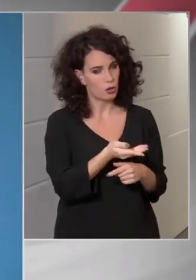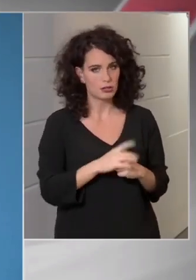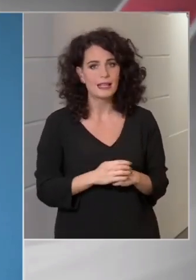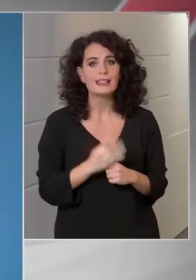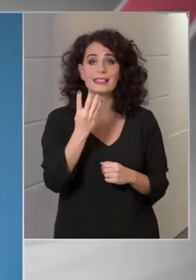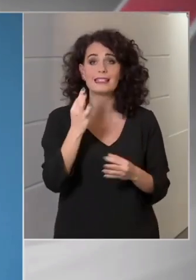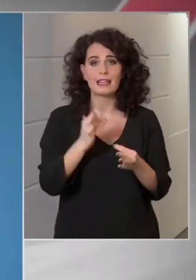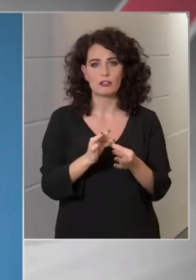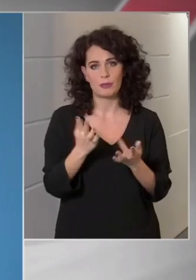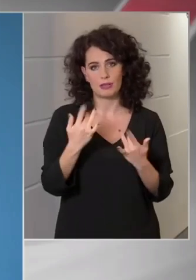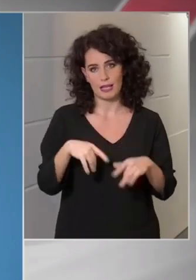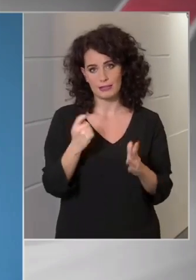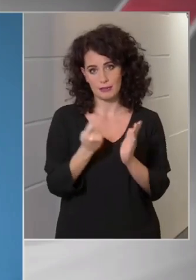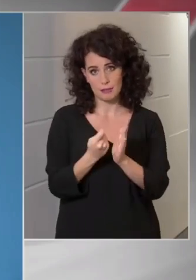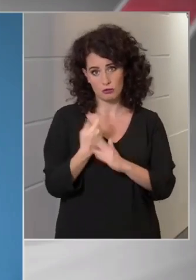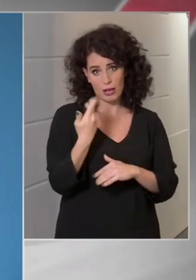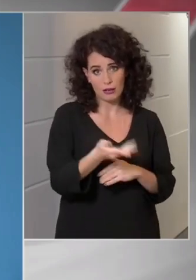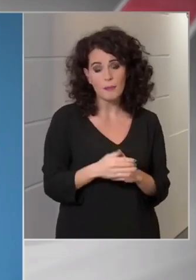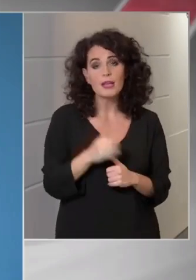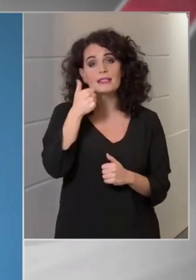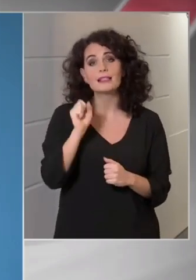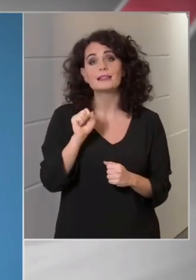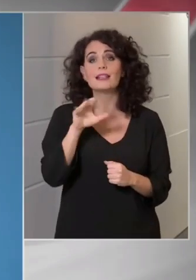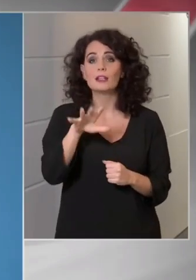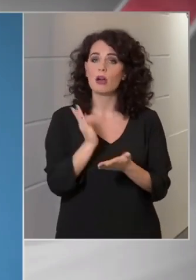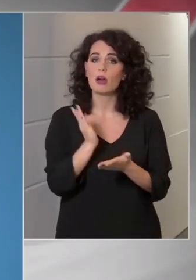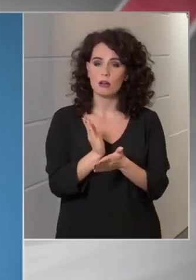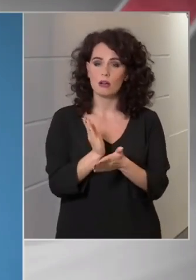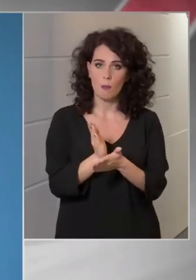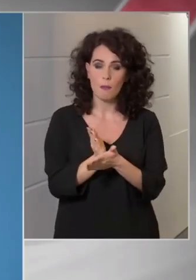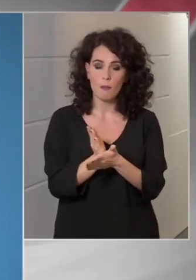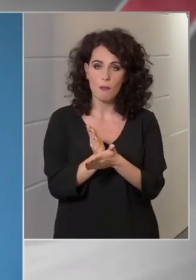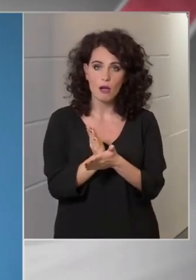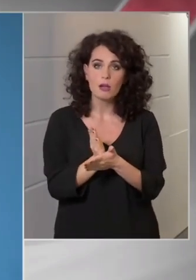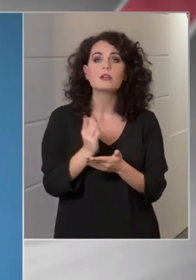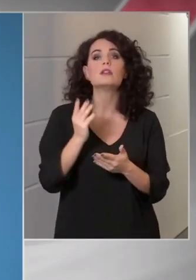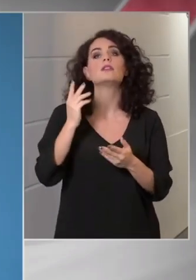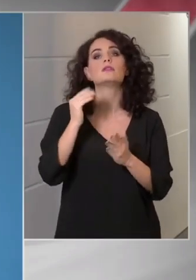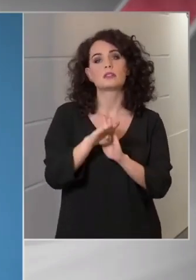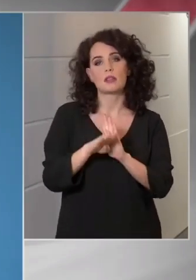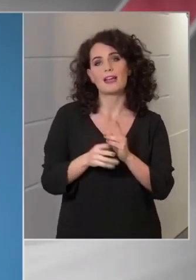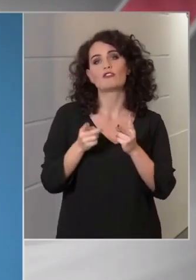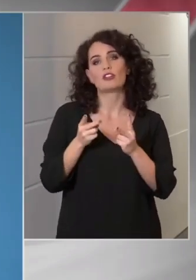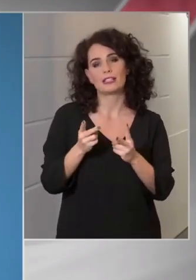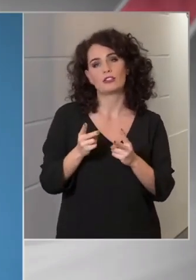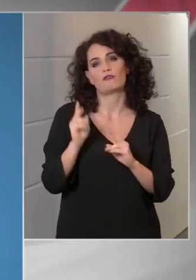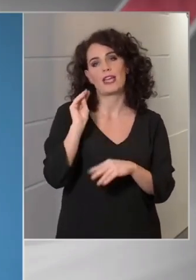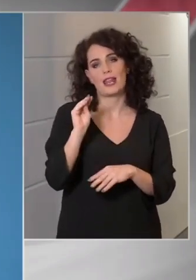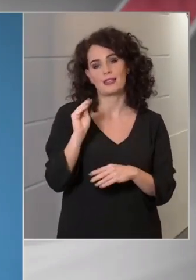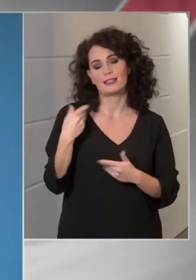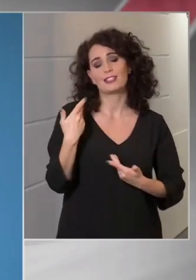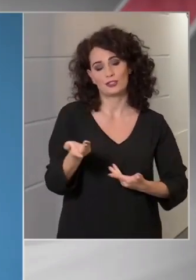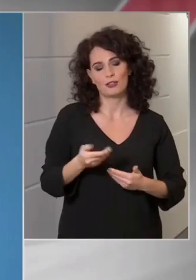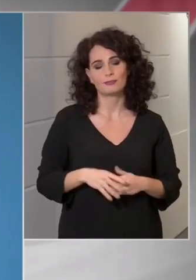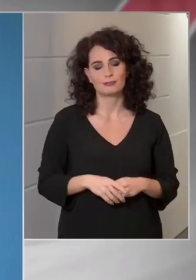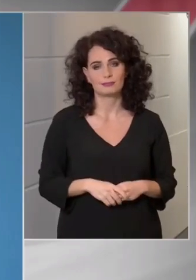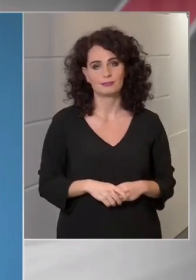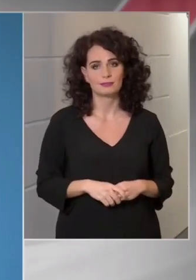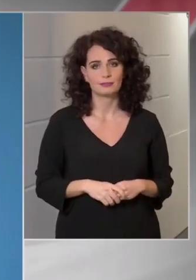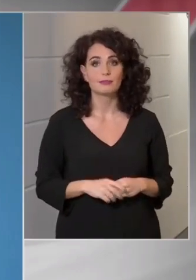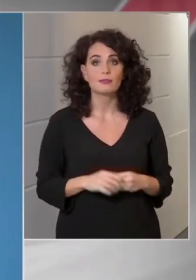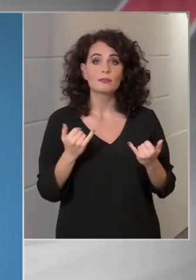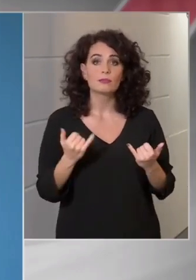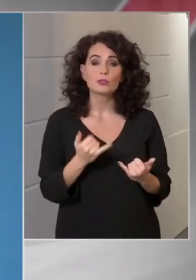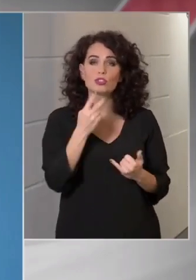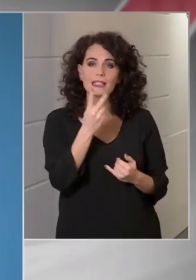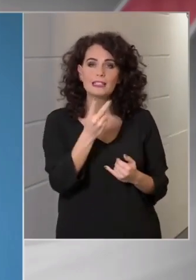szabtak ki helyszínibírságot, 115 alkalommal pedig szabálysértési feljelentést tettek. Most nézzük a